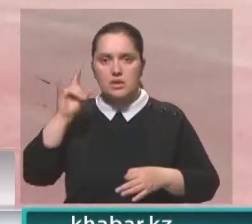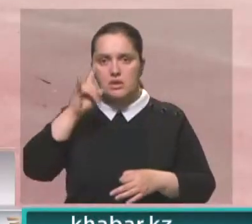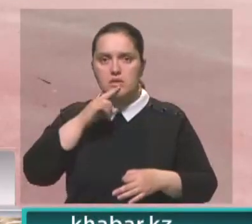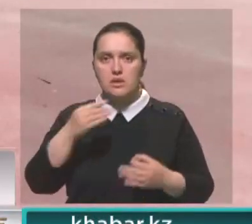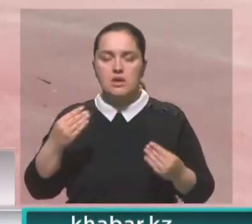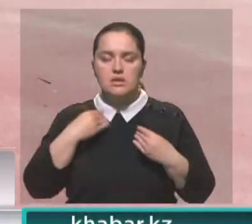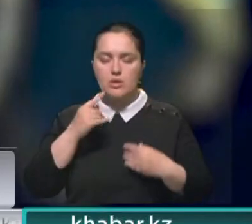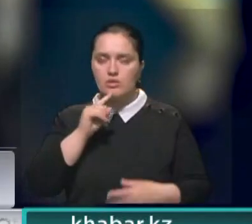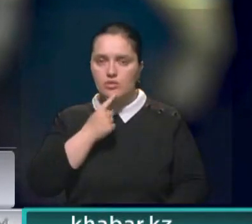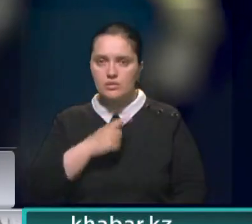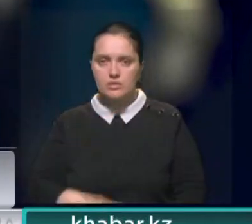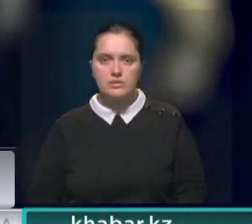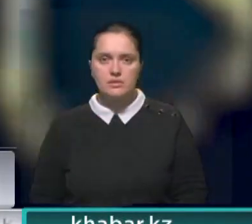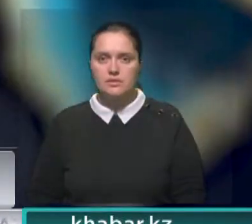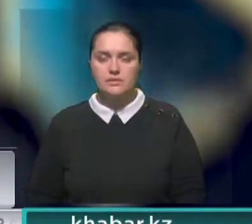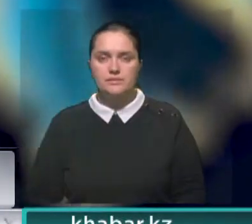досталась нелегко.